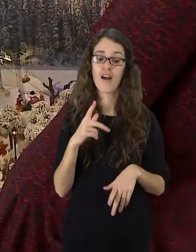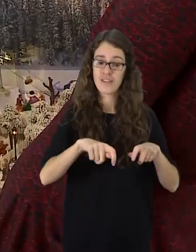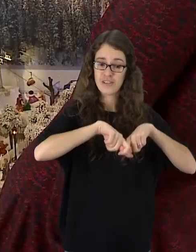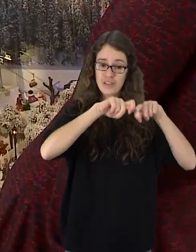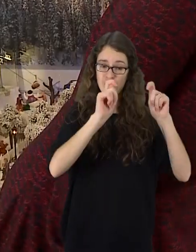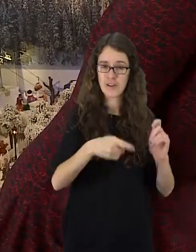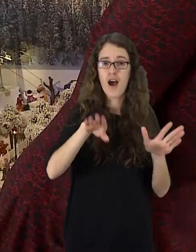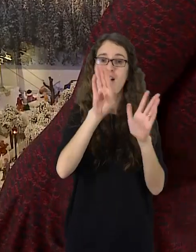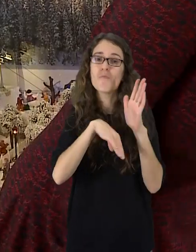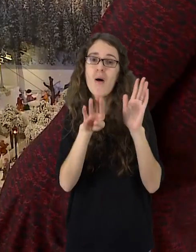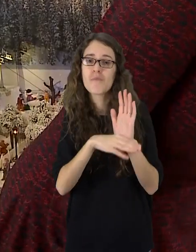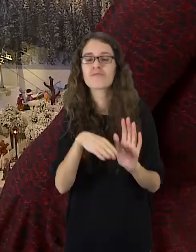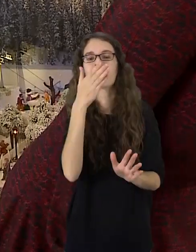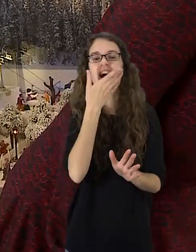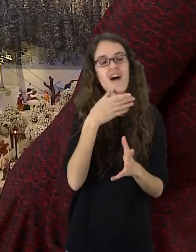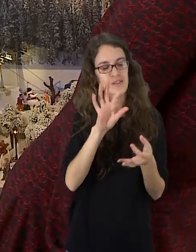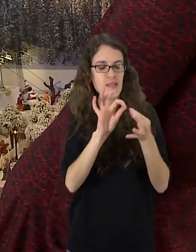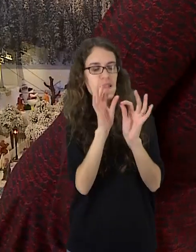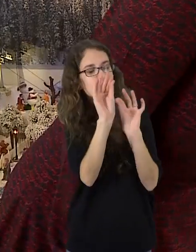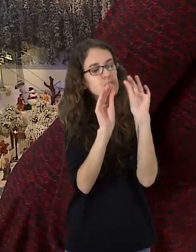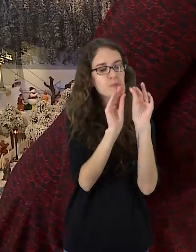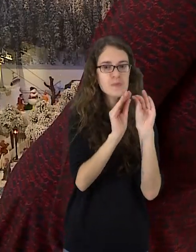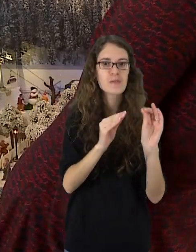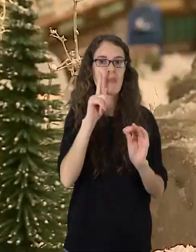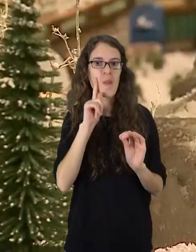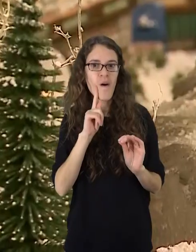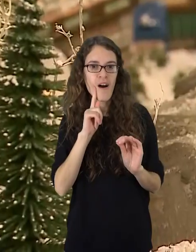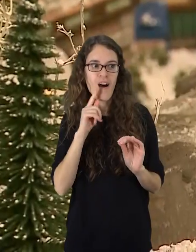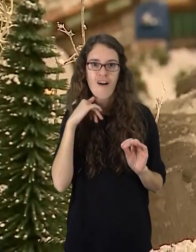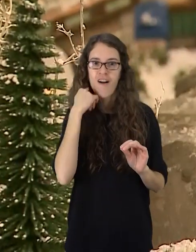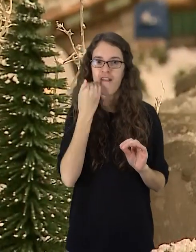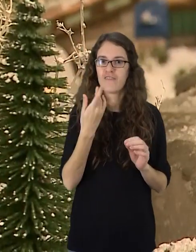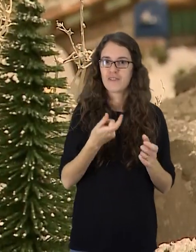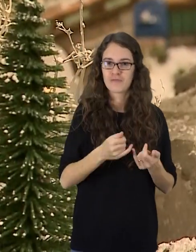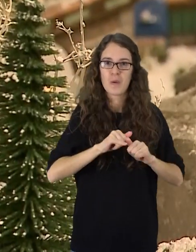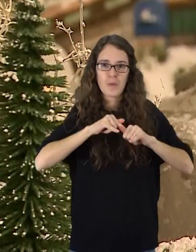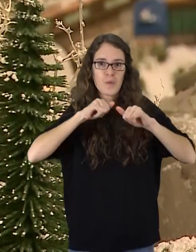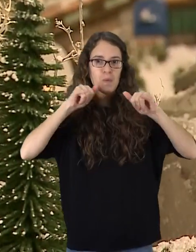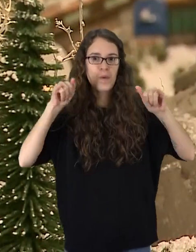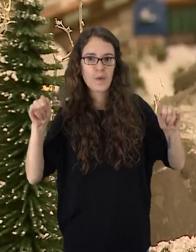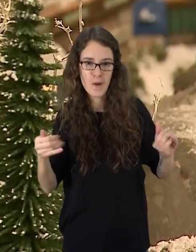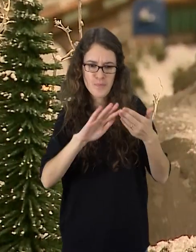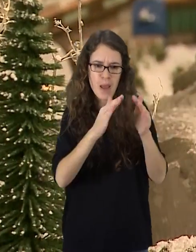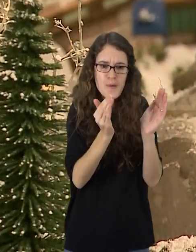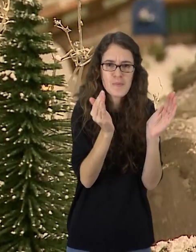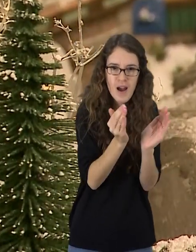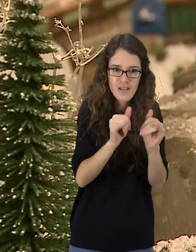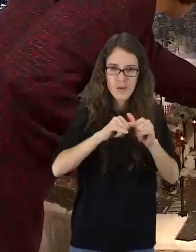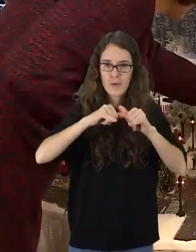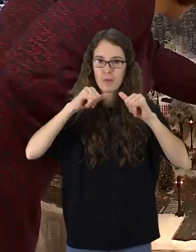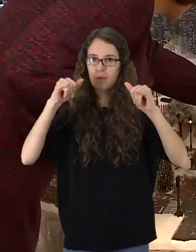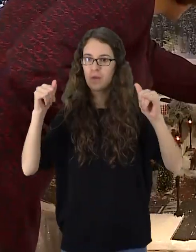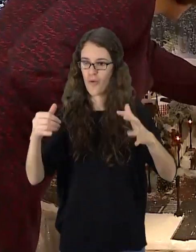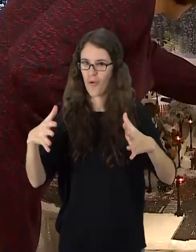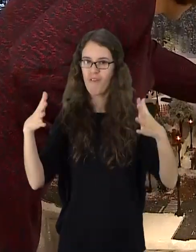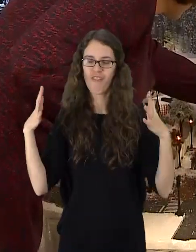kiek paprastesnių dekoracijų, po nerasa taip užsikrėtė kalėdų dvasę bei namų pošybą, kad nedidukas kaimelis per keletą metų tapo,